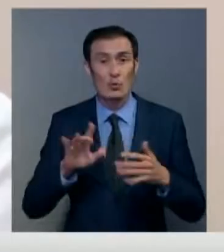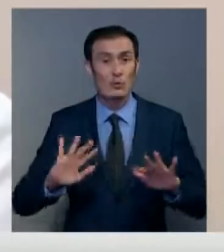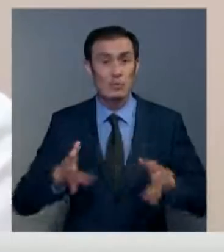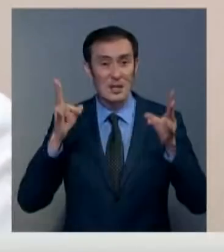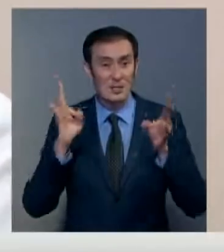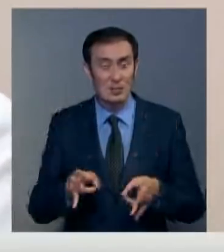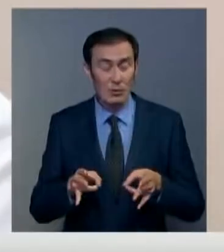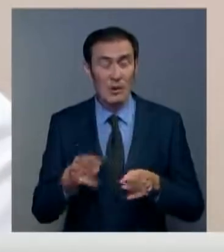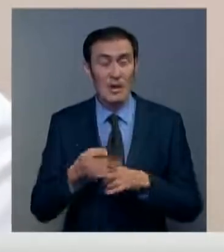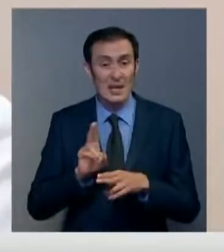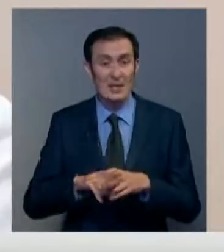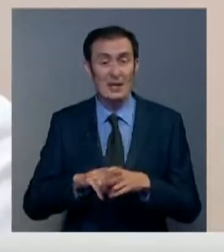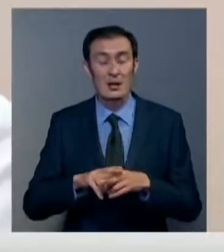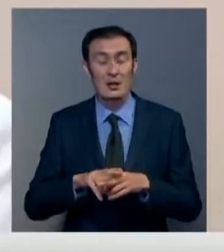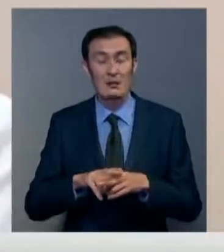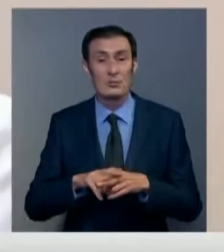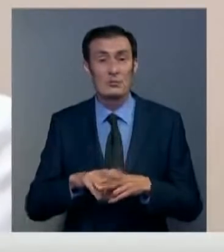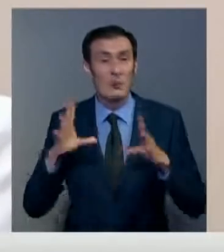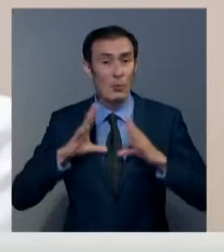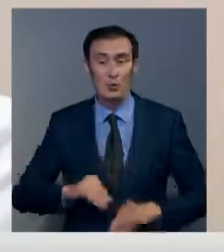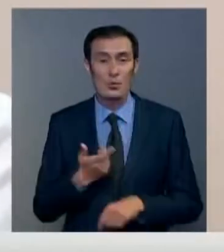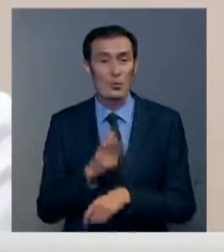потом преодолеть чрезвычайно сложно.